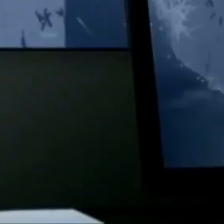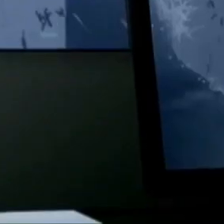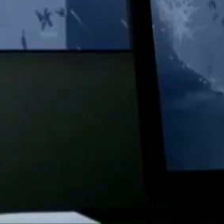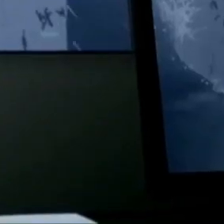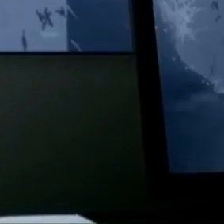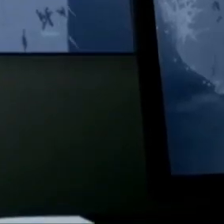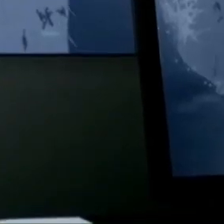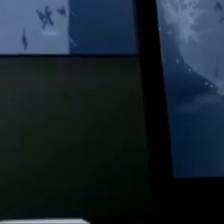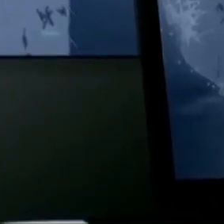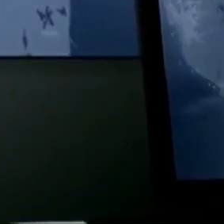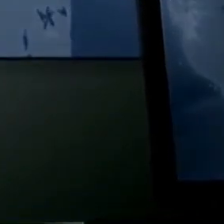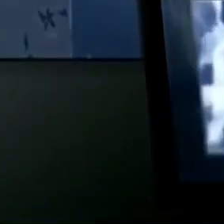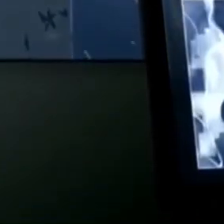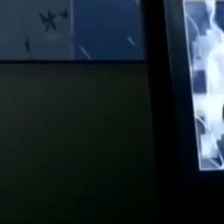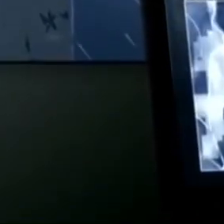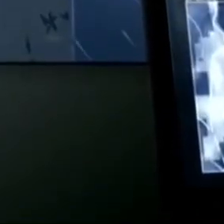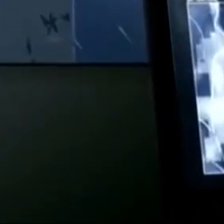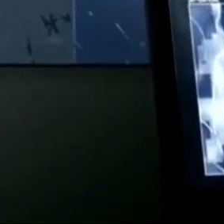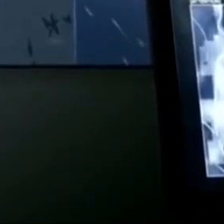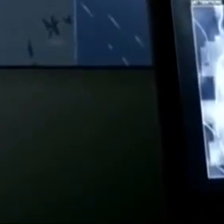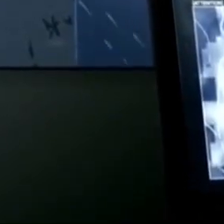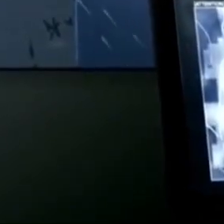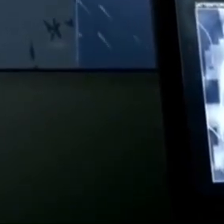Kızın ötesi ışınlarla yanaşıyor.